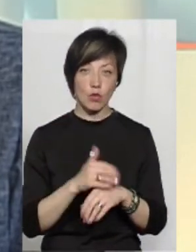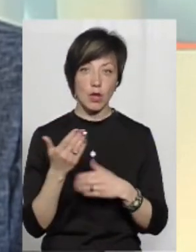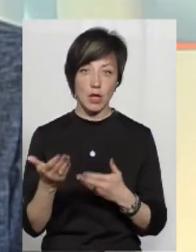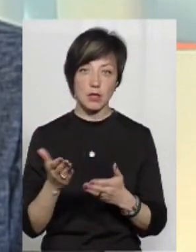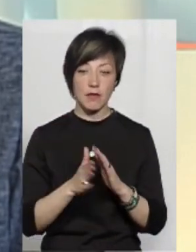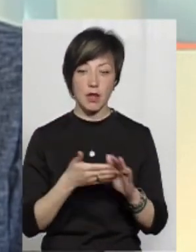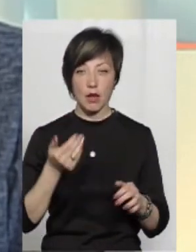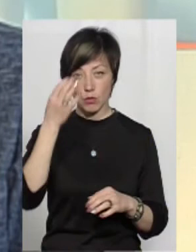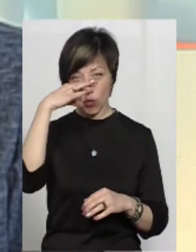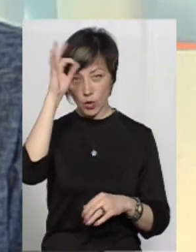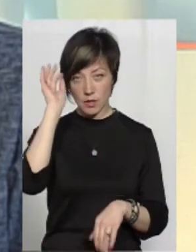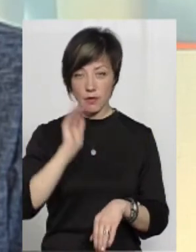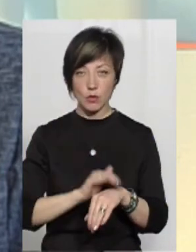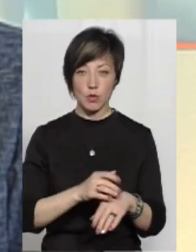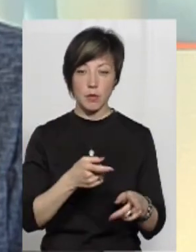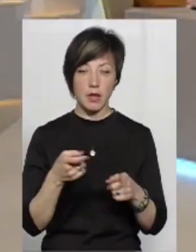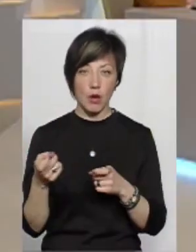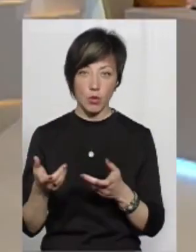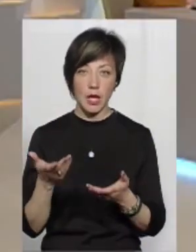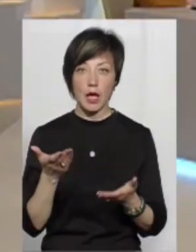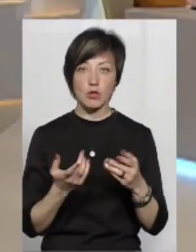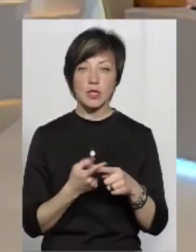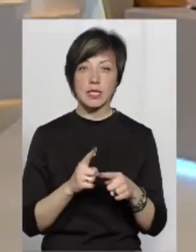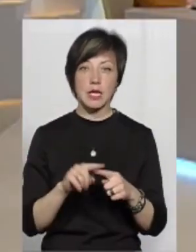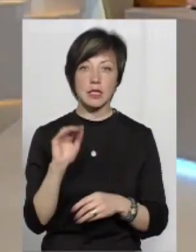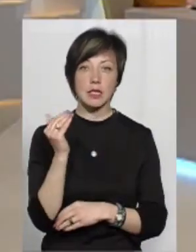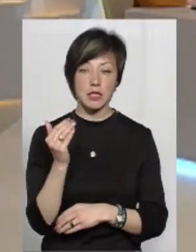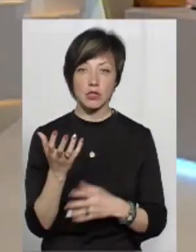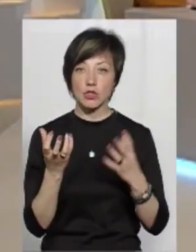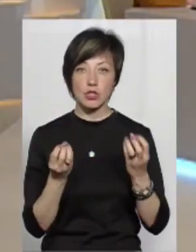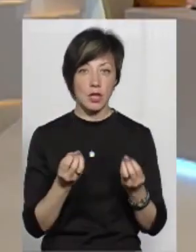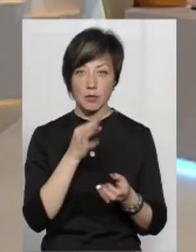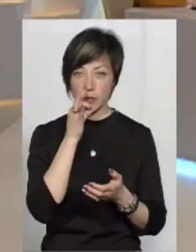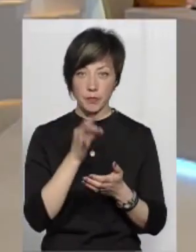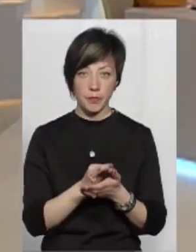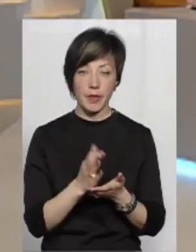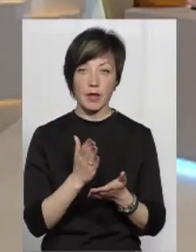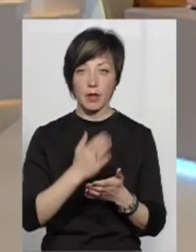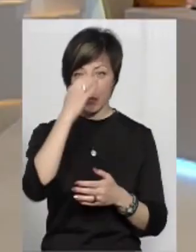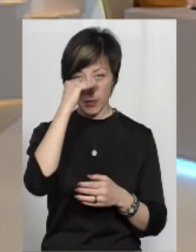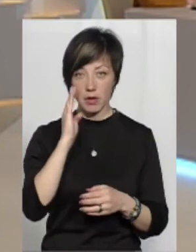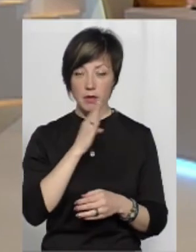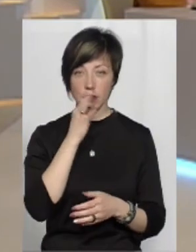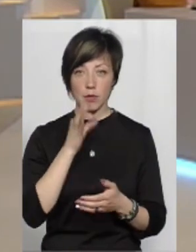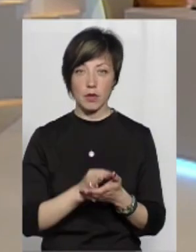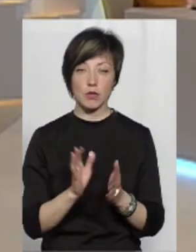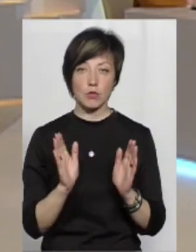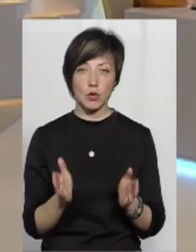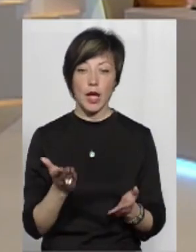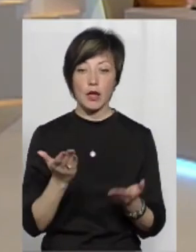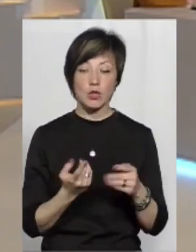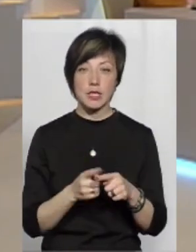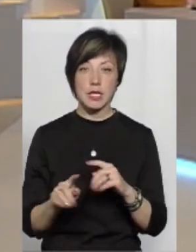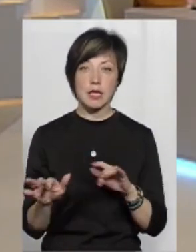будь ласка, викликайте поліцію, фіксуйте, притягуйте. Якщо це дитина, вона ще не несе відповідальності, є батьки, які будуть нести відповідальність.